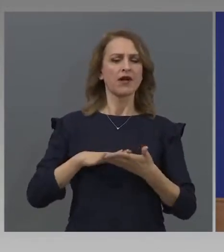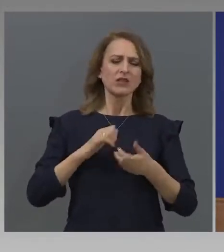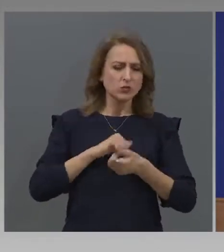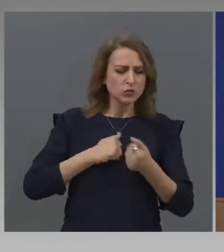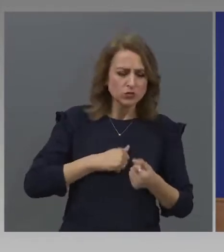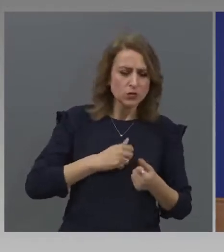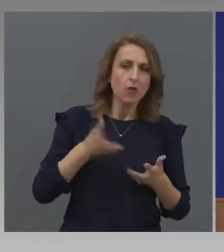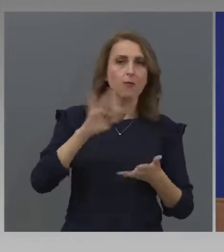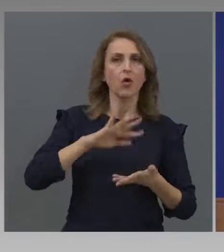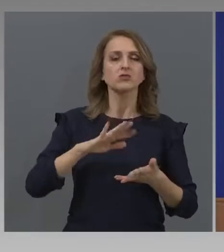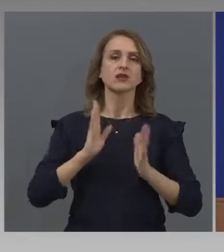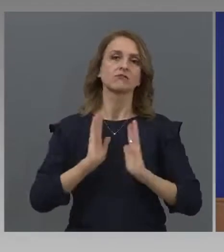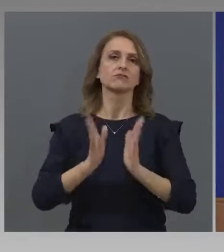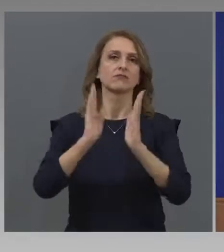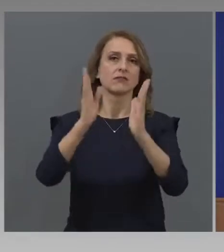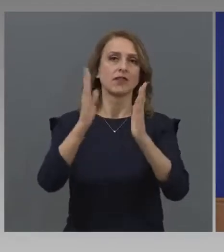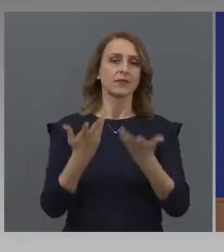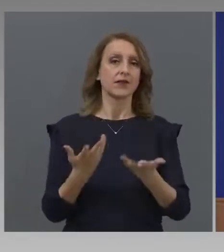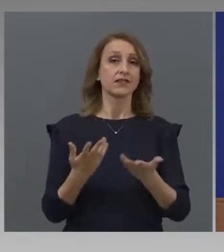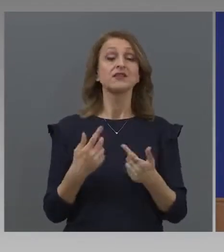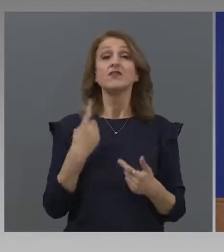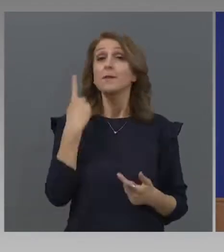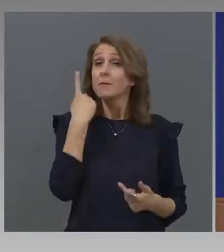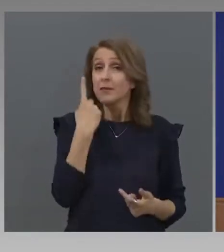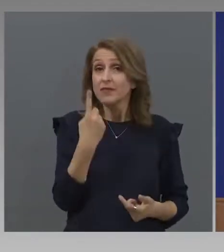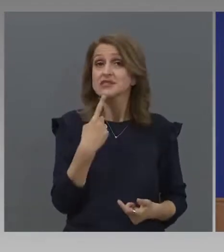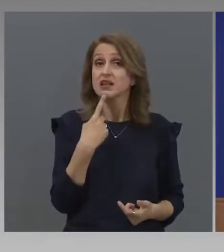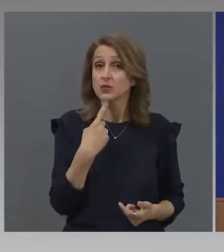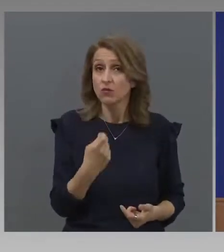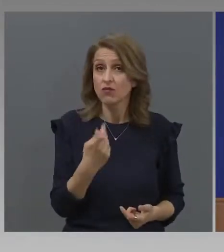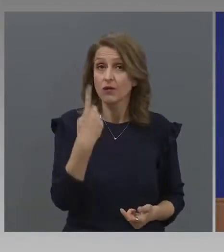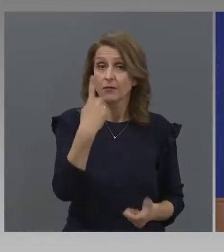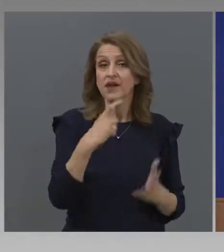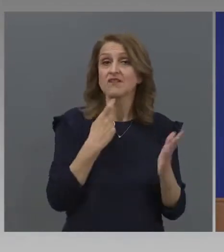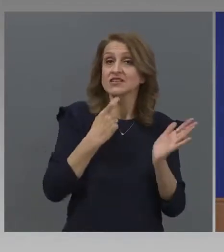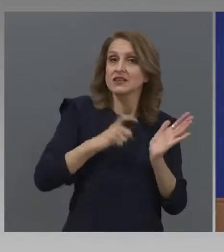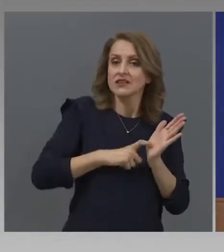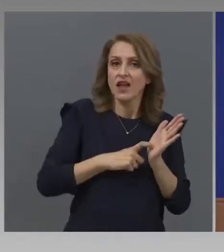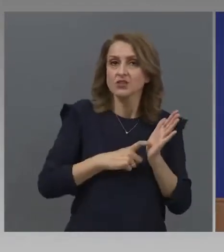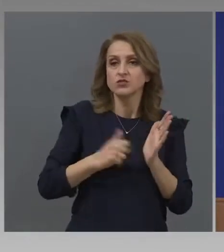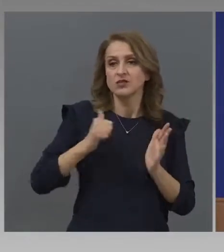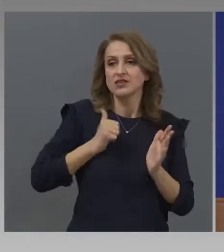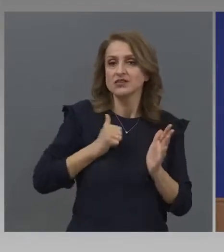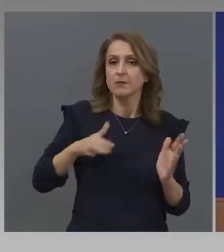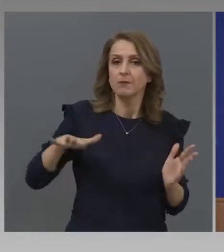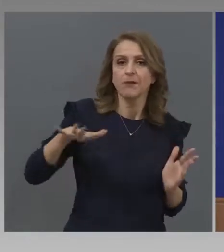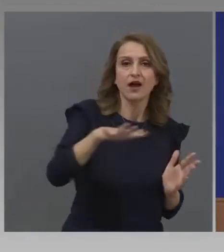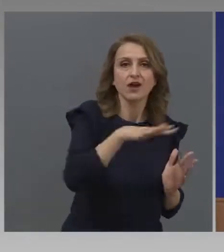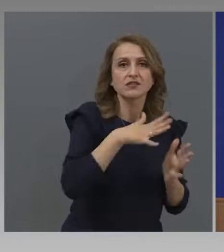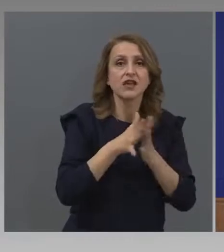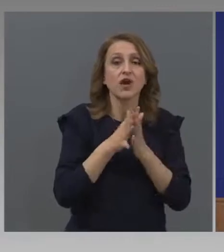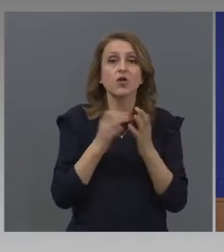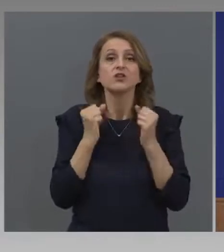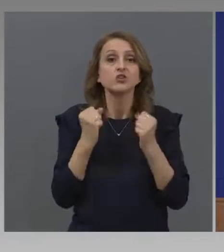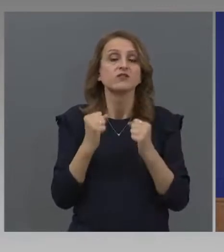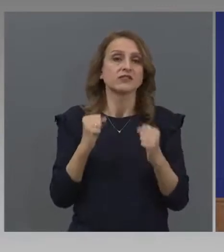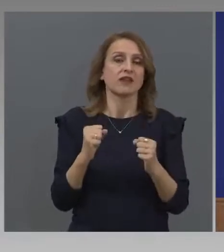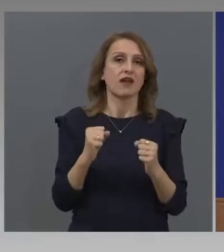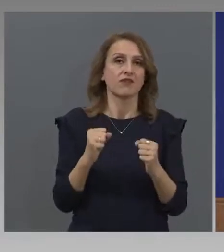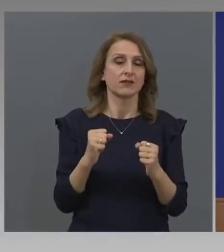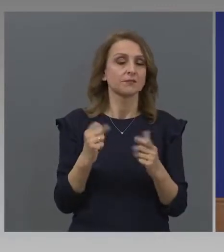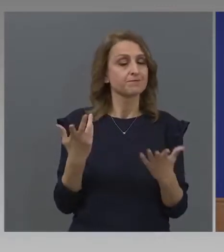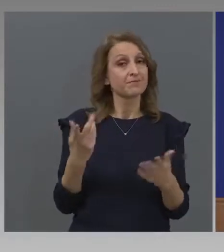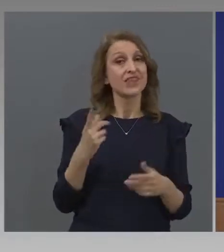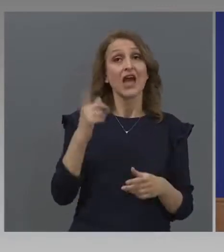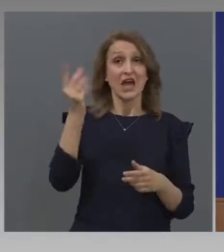Първата ми задача е да запаза народът жив и здрав. И не може приемно една Сърбия, която е по-малка, с най